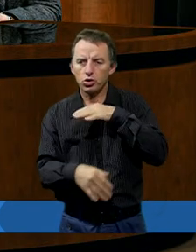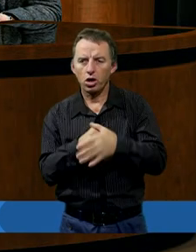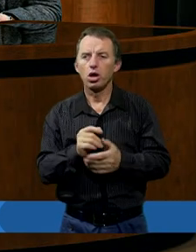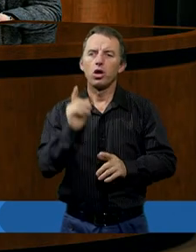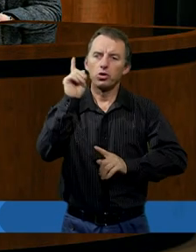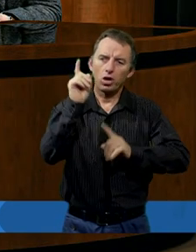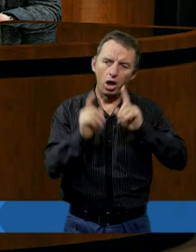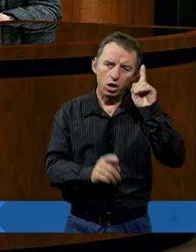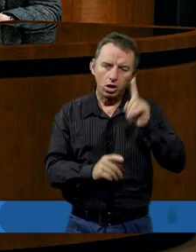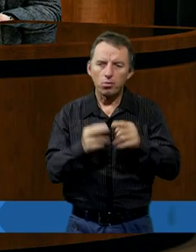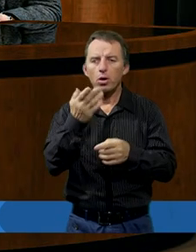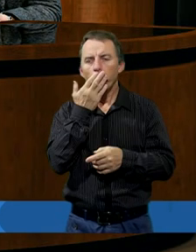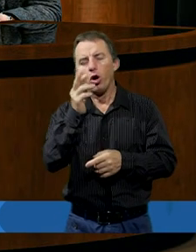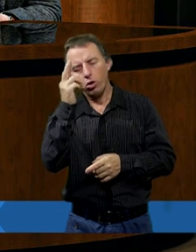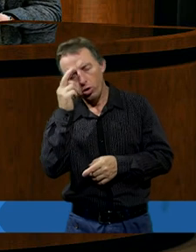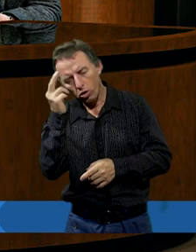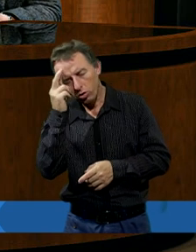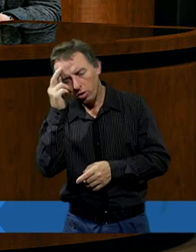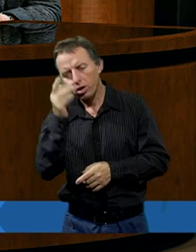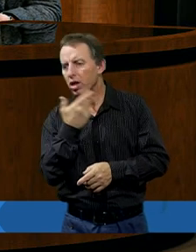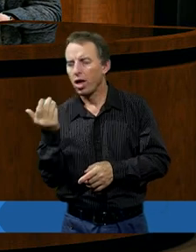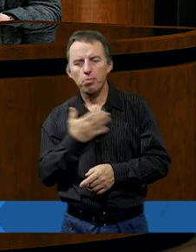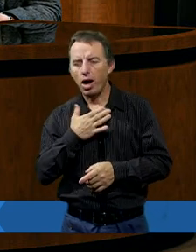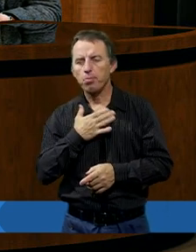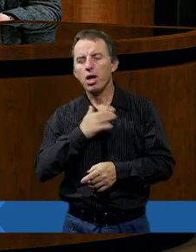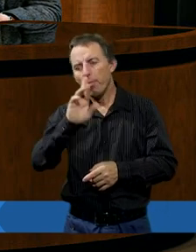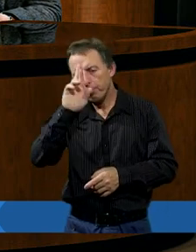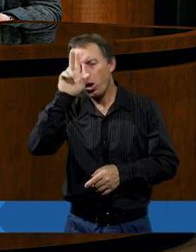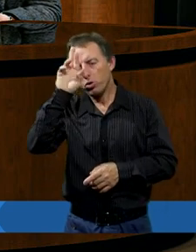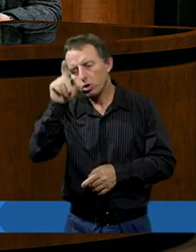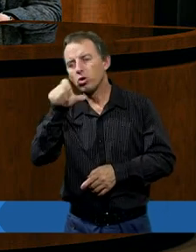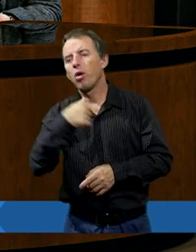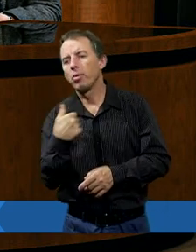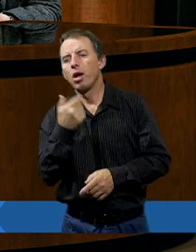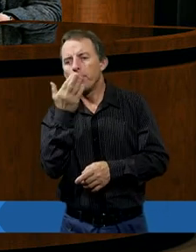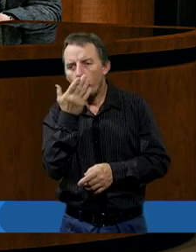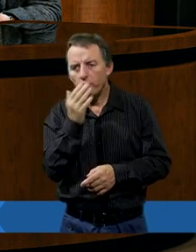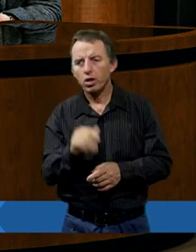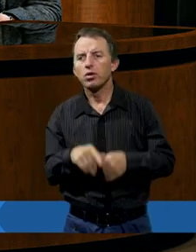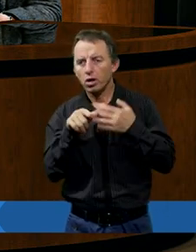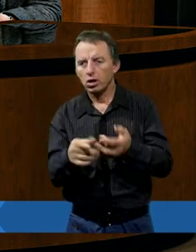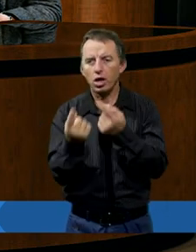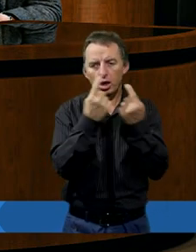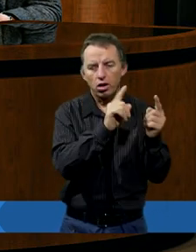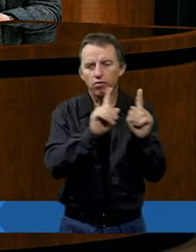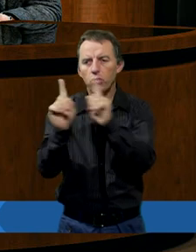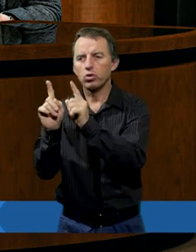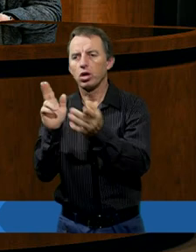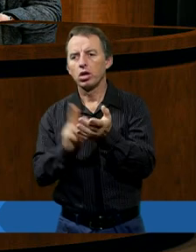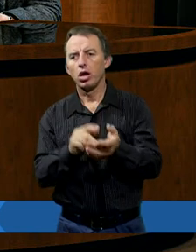Czasami mówimy, że rozumiemy, nie mając pojęcia o tym, co mówimy i tak może być. Ale tutaj jeszcze chcę zwrócić